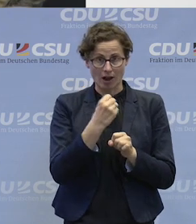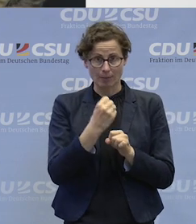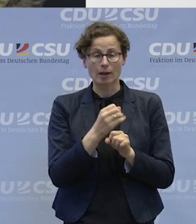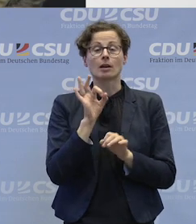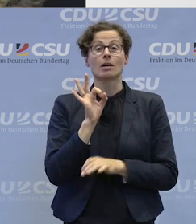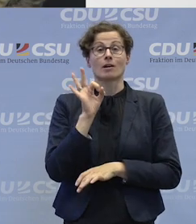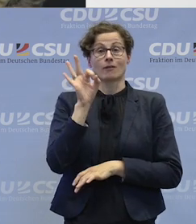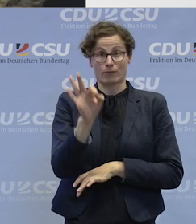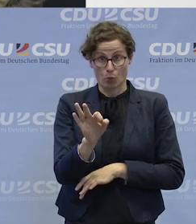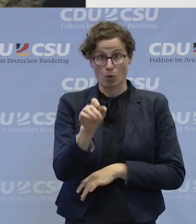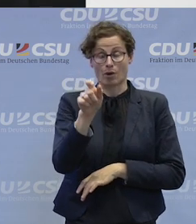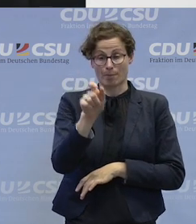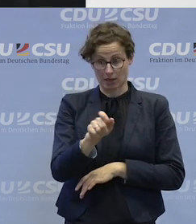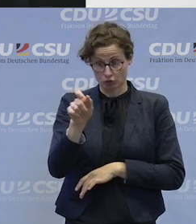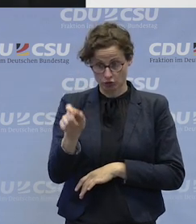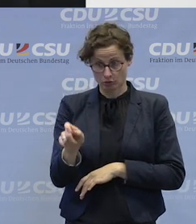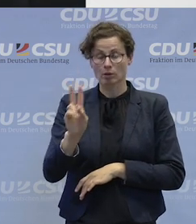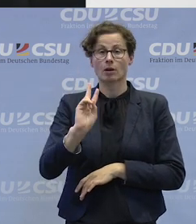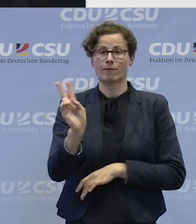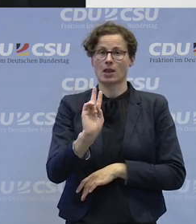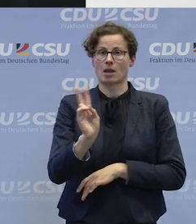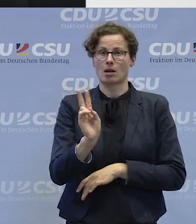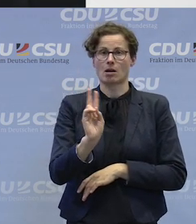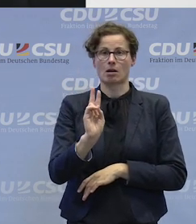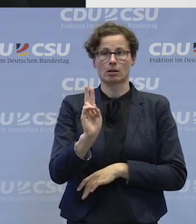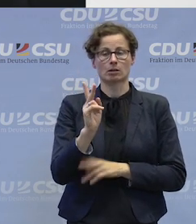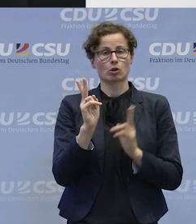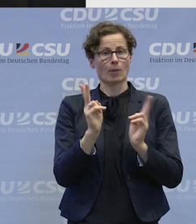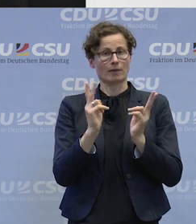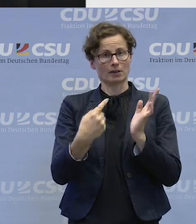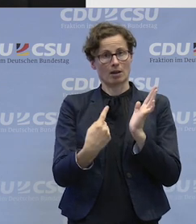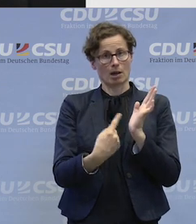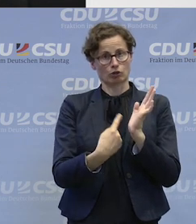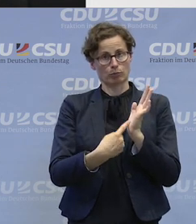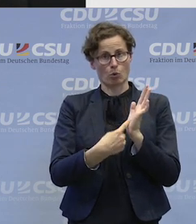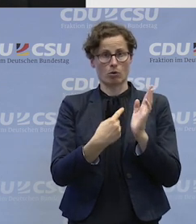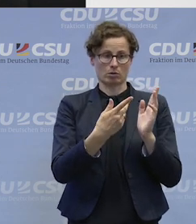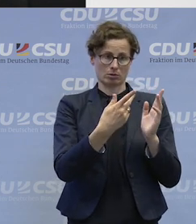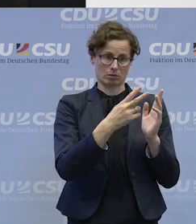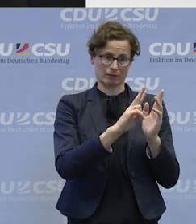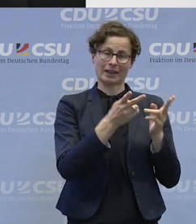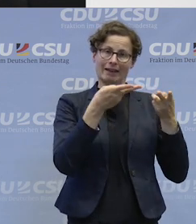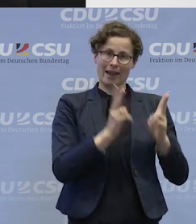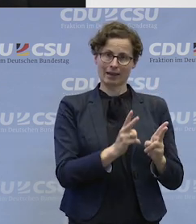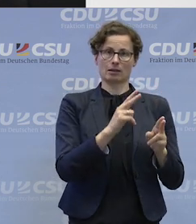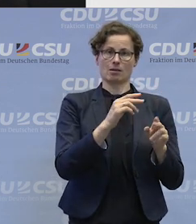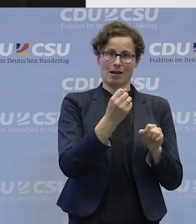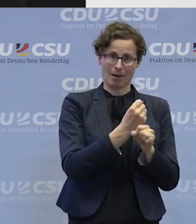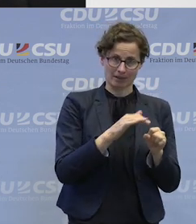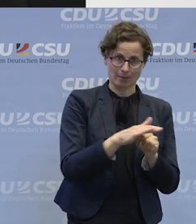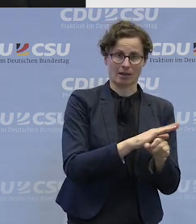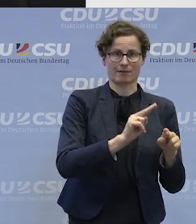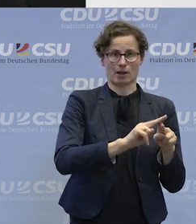an Menschen, die ansonsten einen Anspruch hätten auf einen Arbeitsplatz in der Werkstatt, ein Recht auf einen